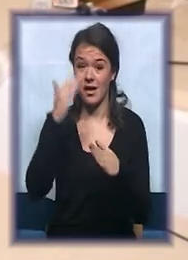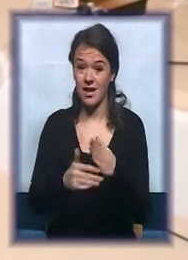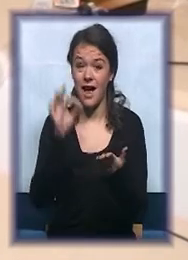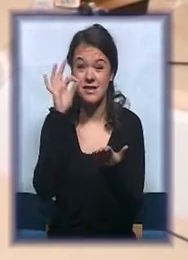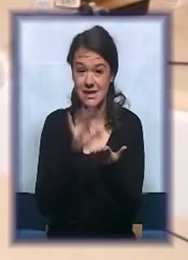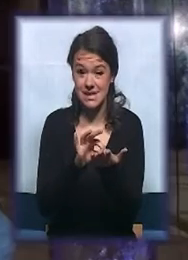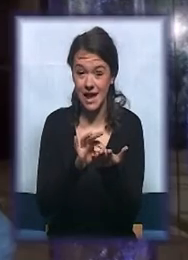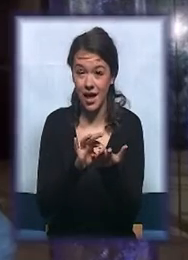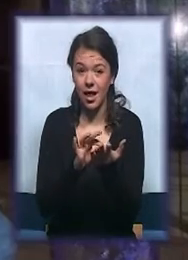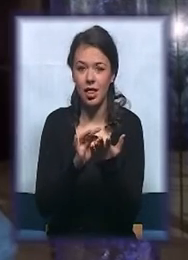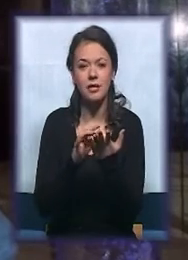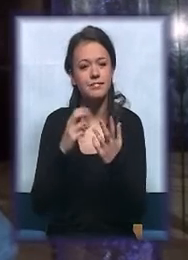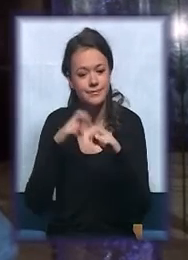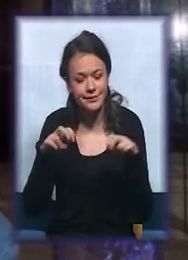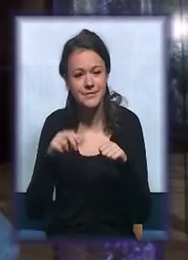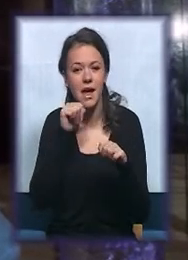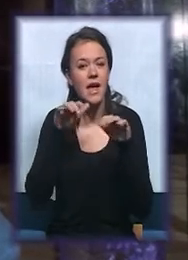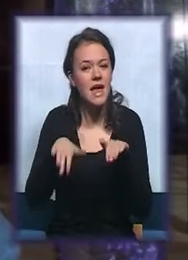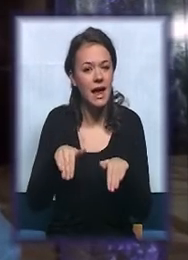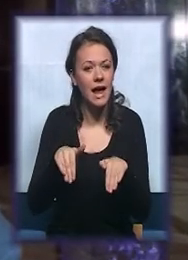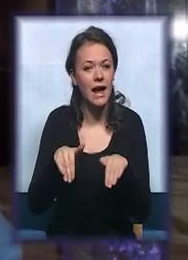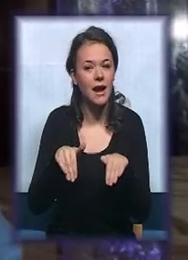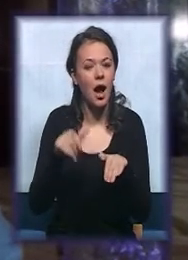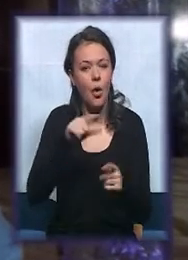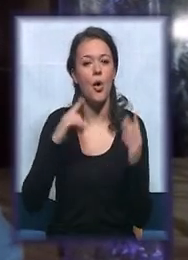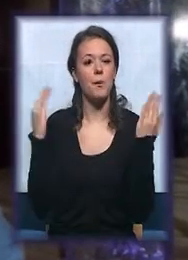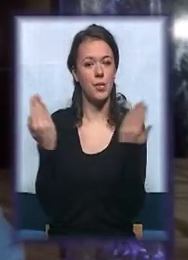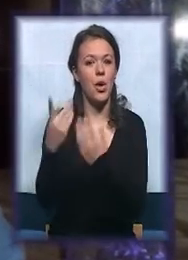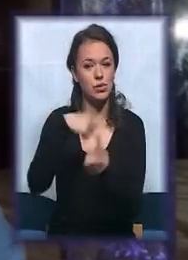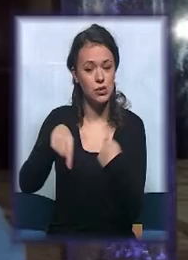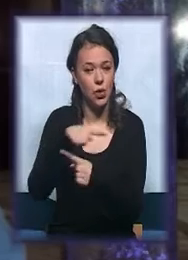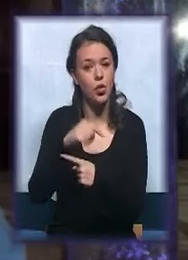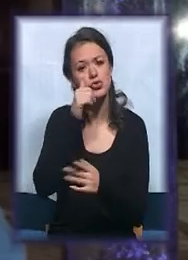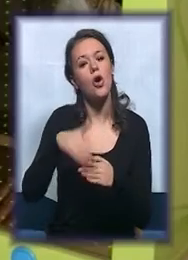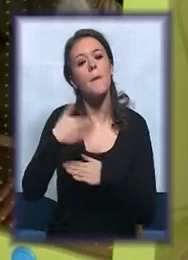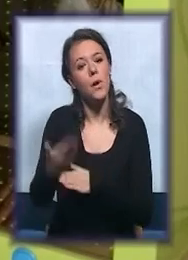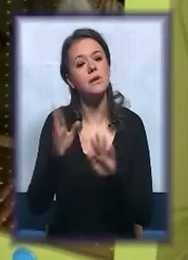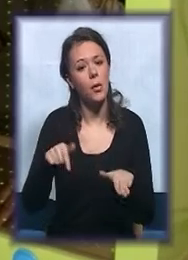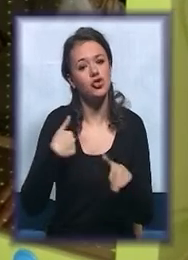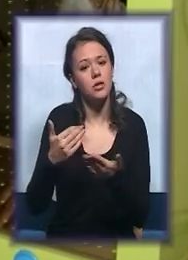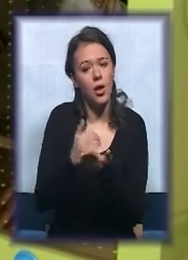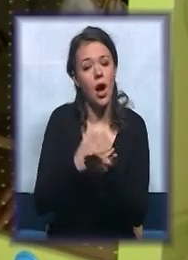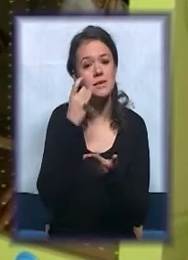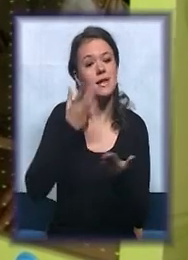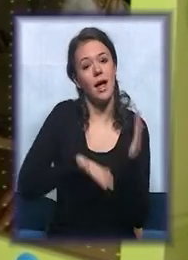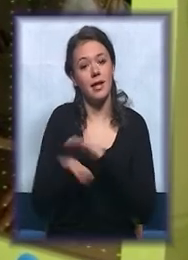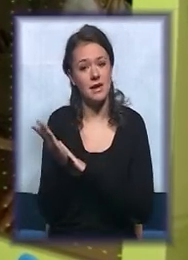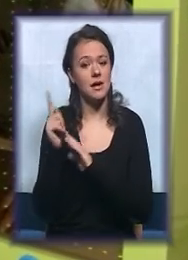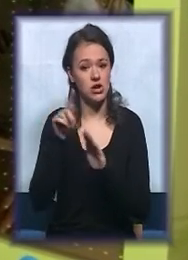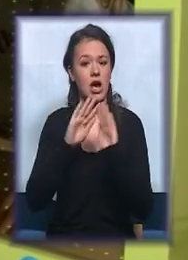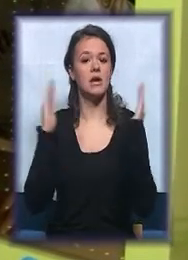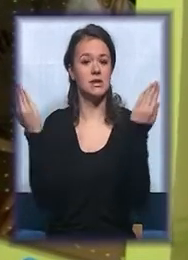eksperimentisanje i igra i snalaženje u prostoru, što naravno kasnije može da primeni kad izađe iz senzorne sobe i na